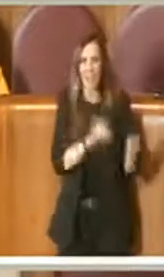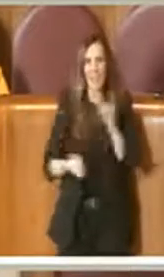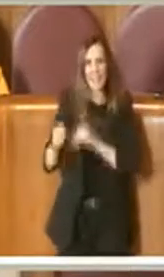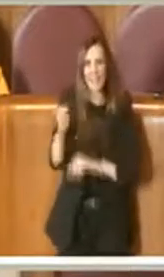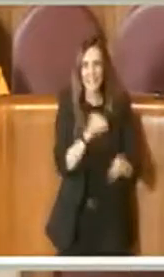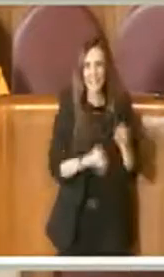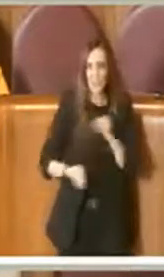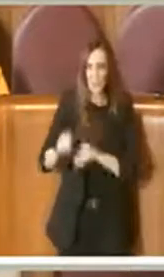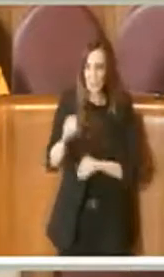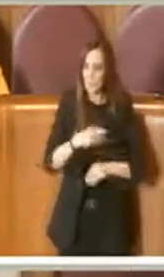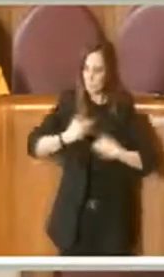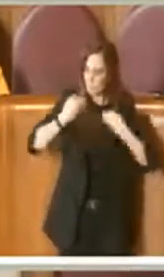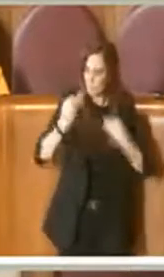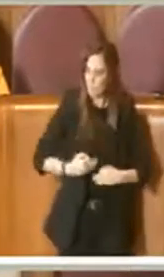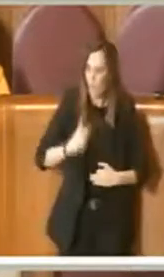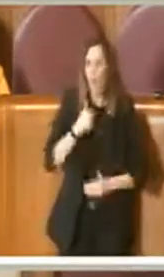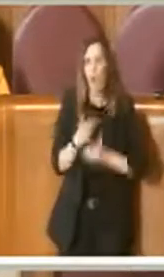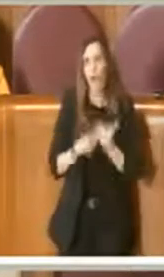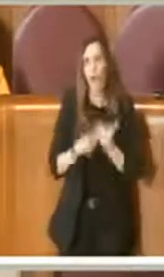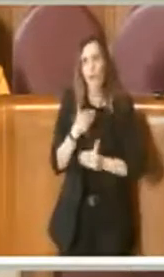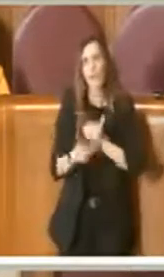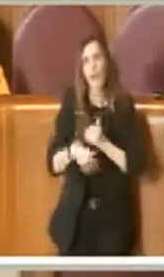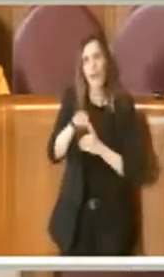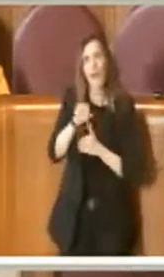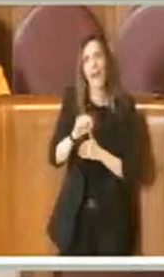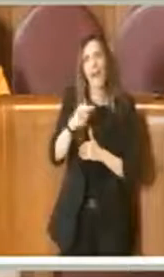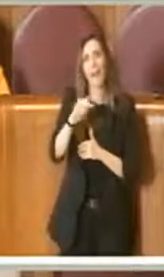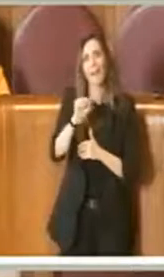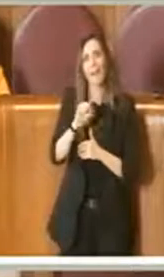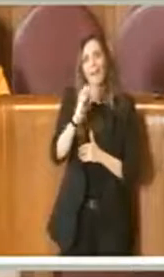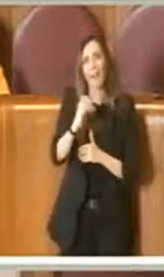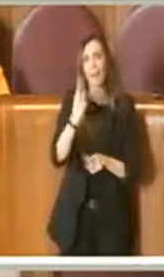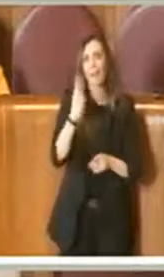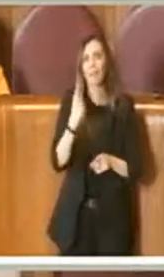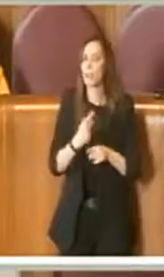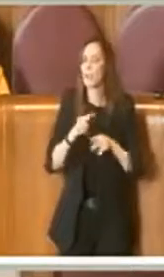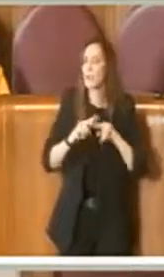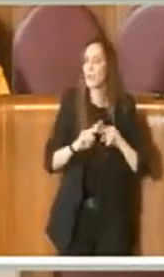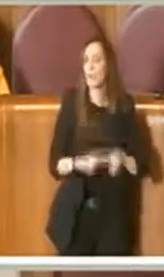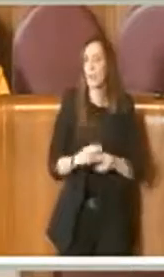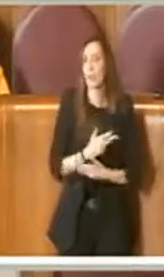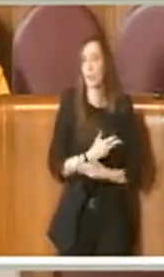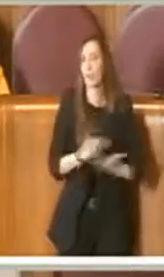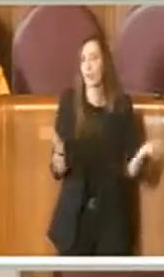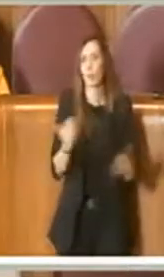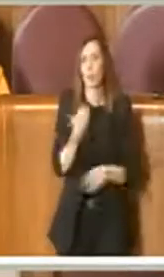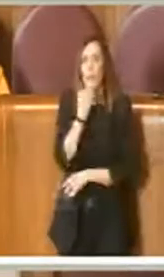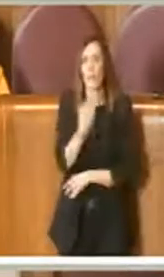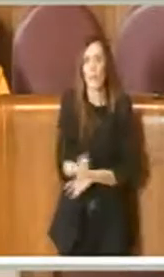con determinazione ha portato avanti che ATAC deve rimanere pubblica. Grazie.